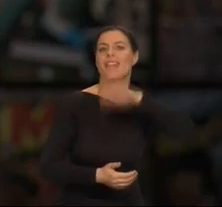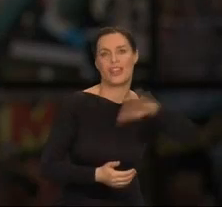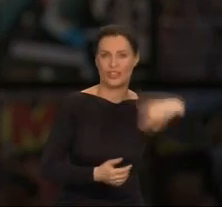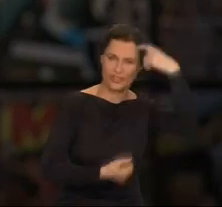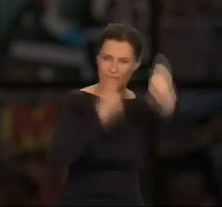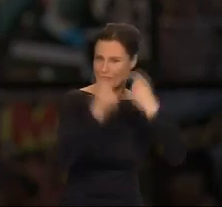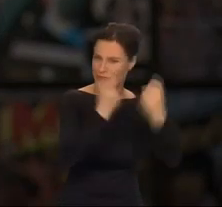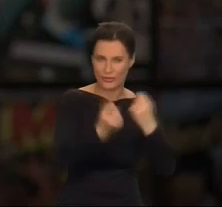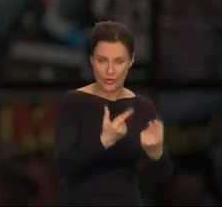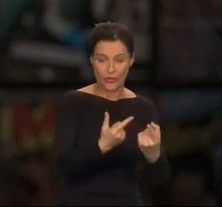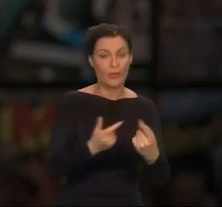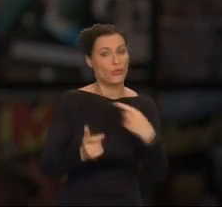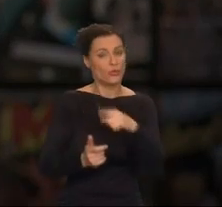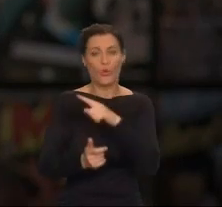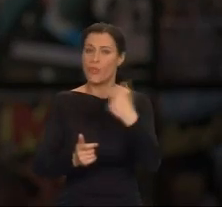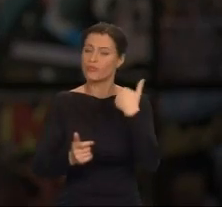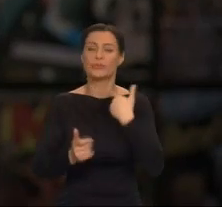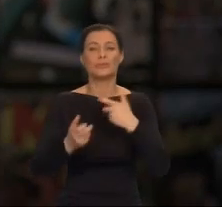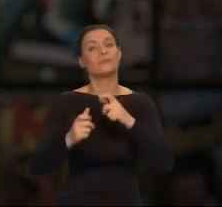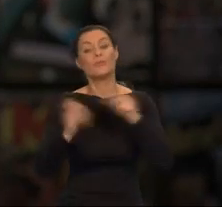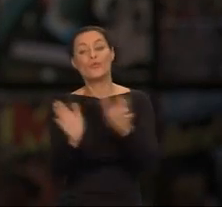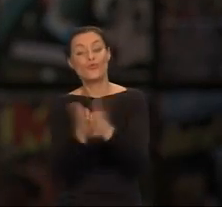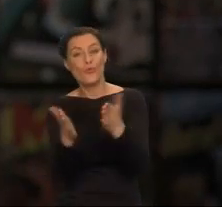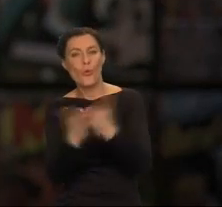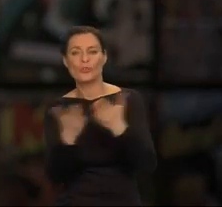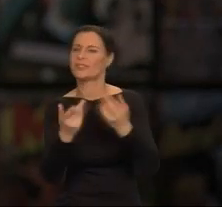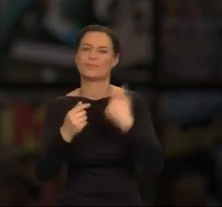To był margines literatury.